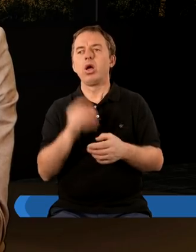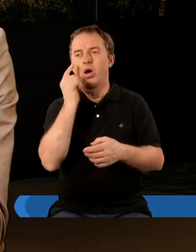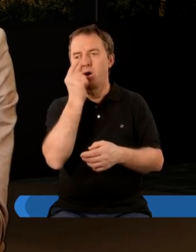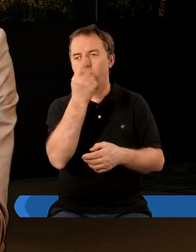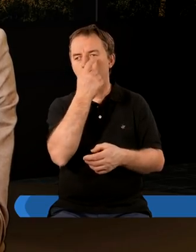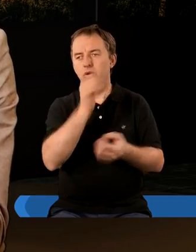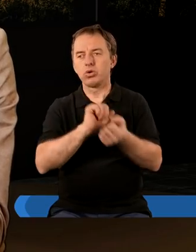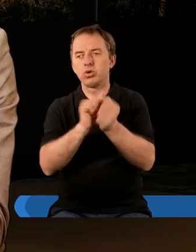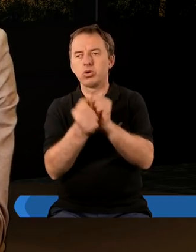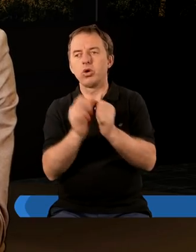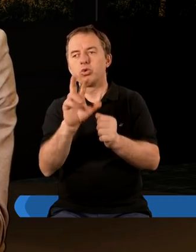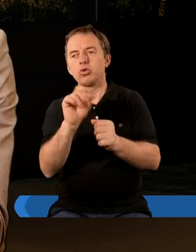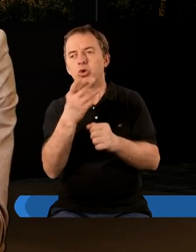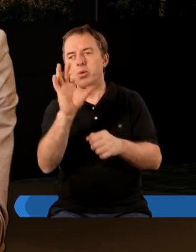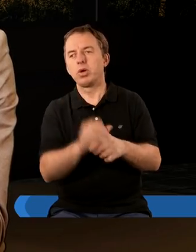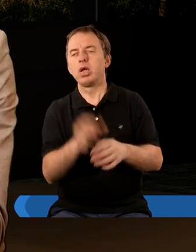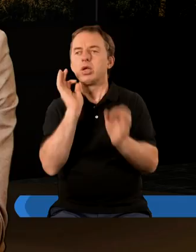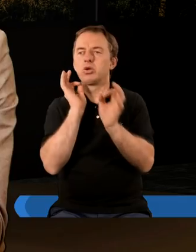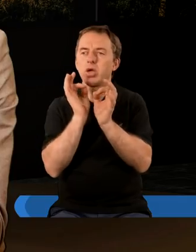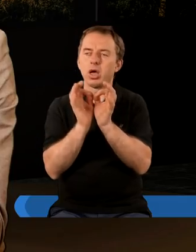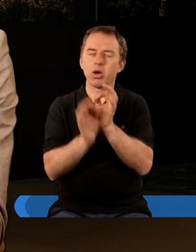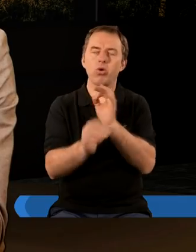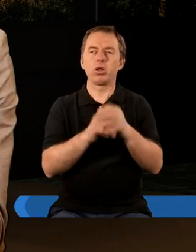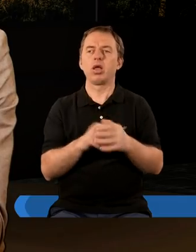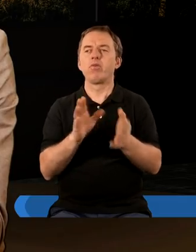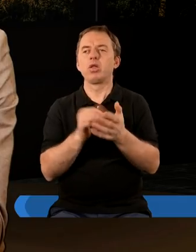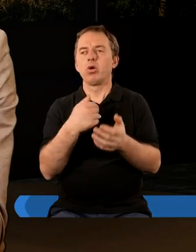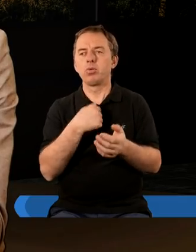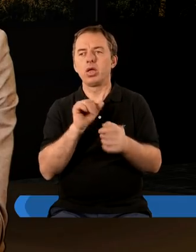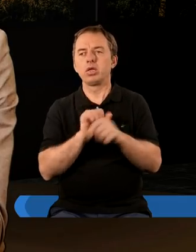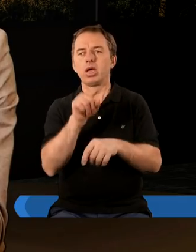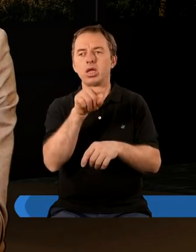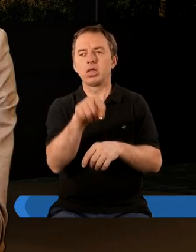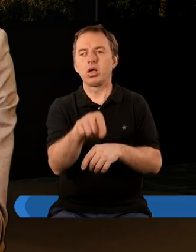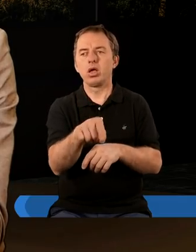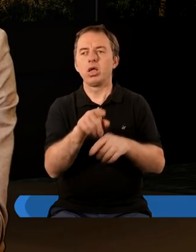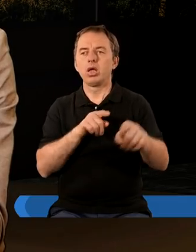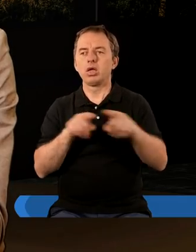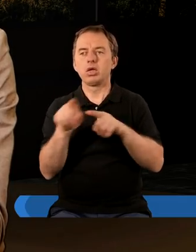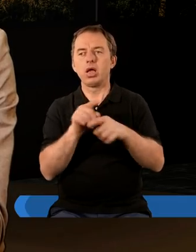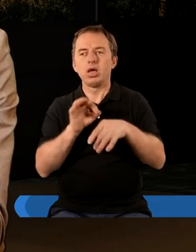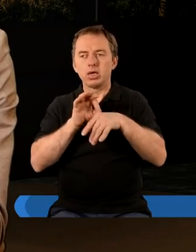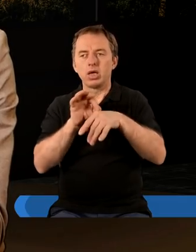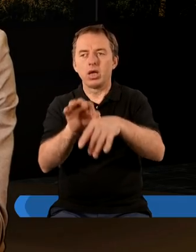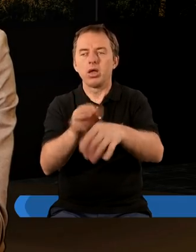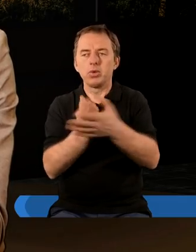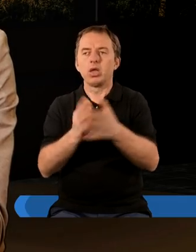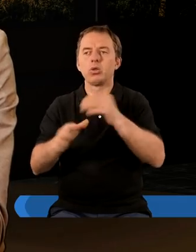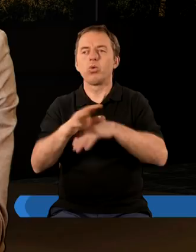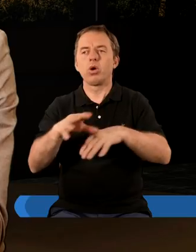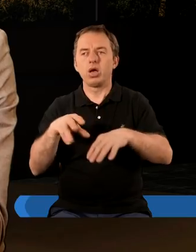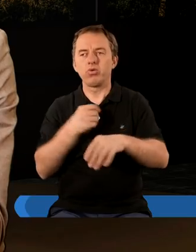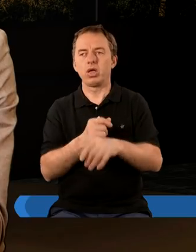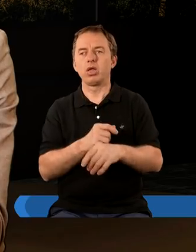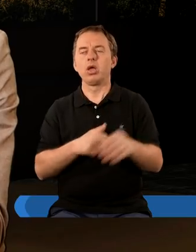oczy są czymś szczególnym i według mnie jest to nakłonienie do kierowania przez Ducha